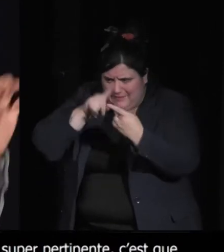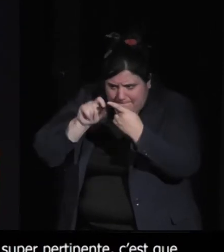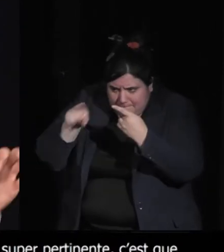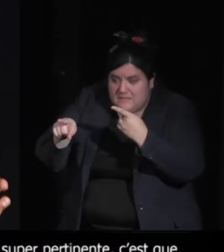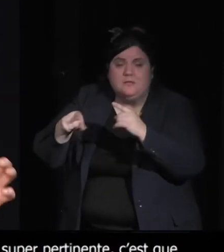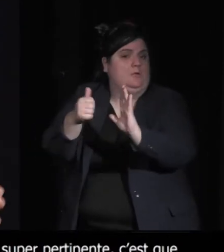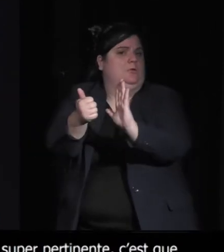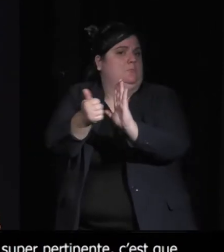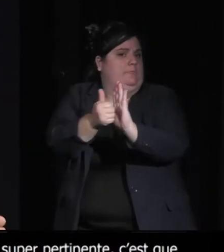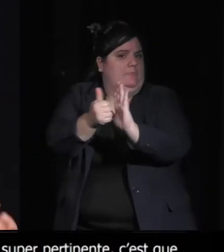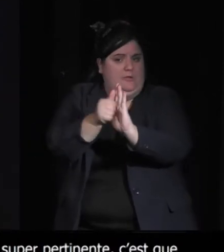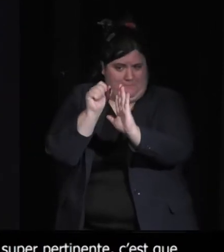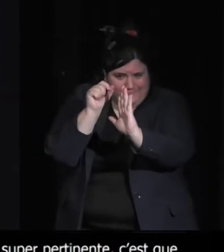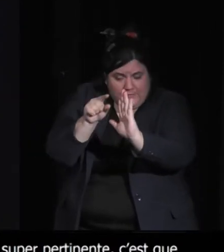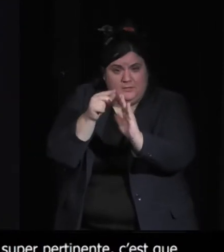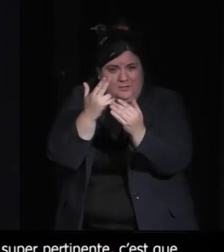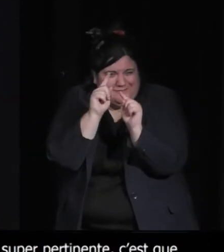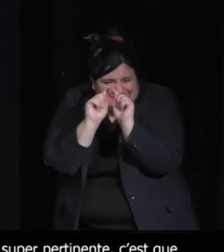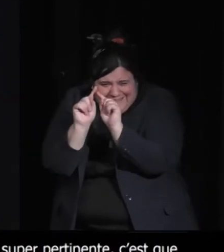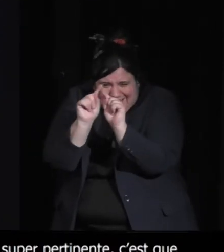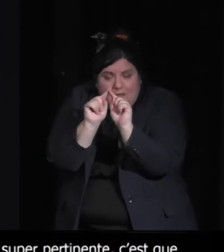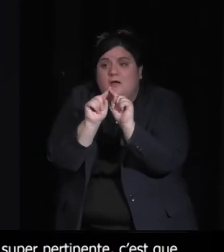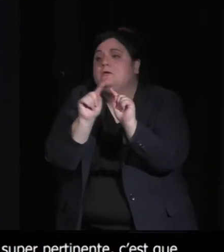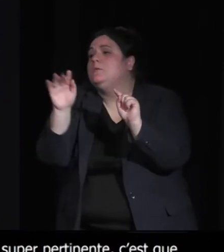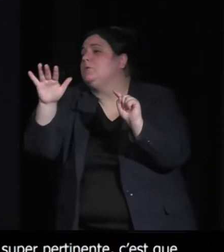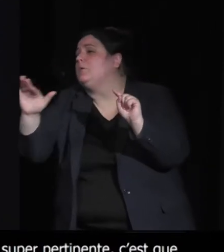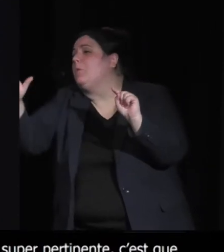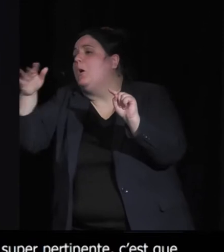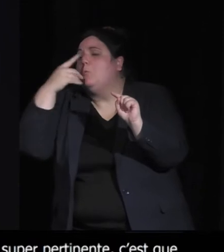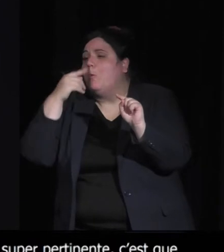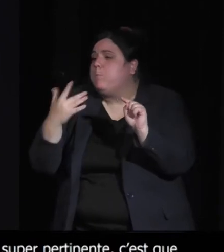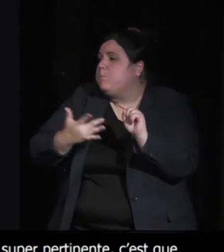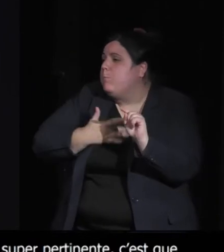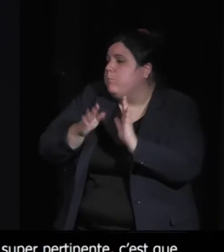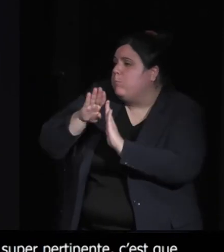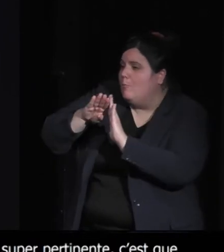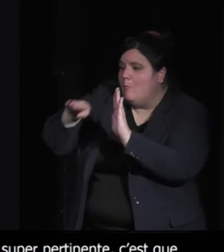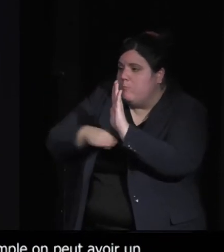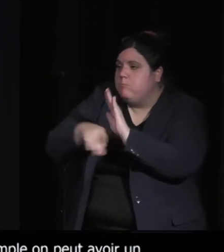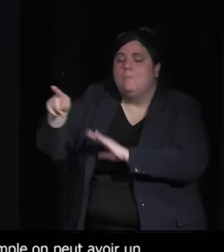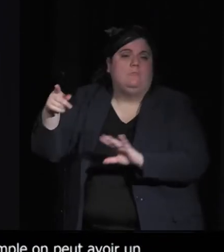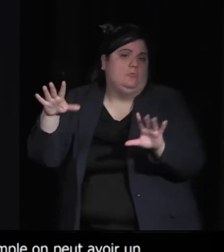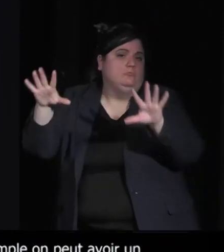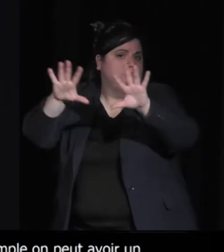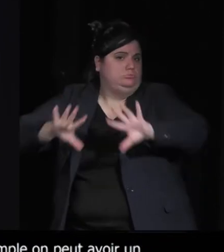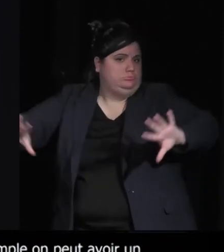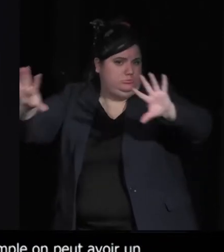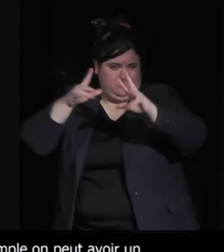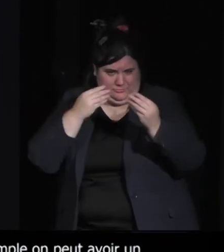seront esquissés. Et il a des tableaux où on sent que le peintre, il a voulu,